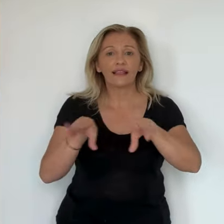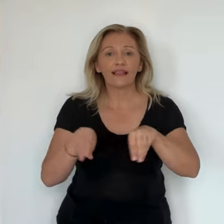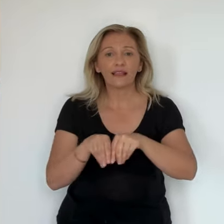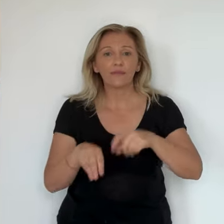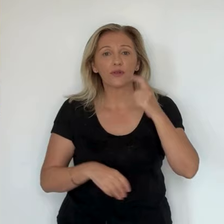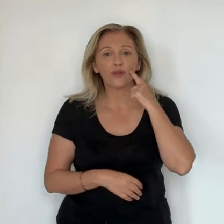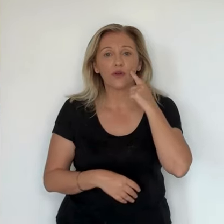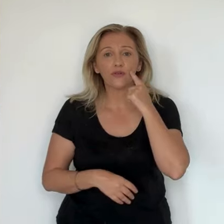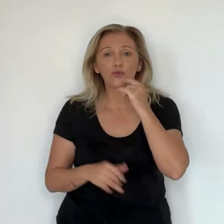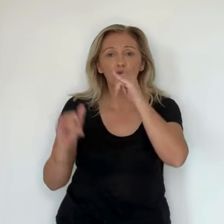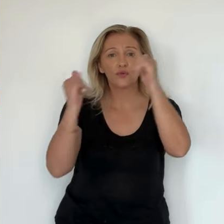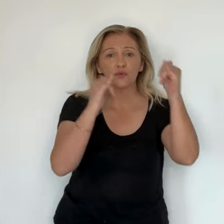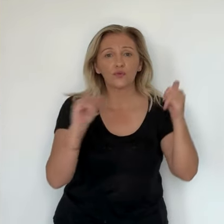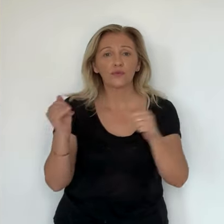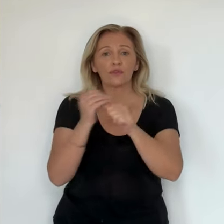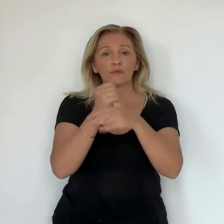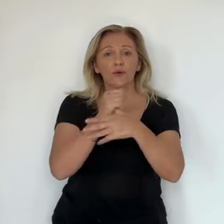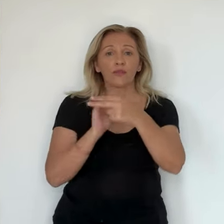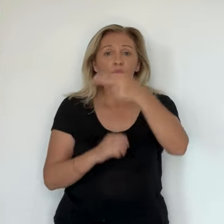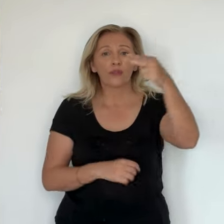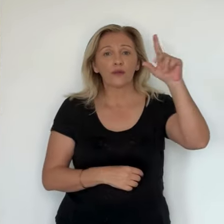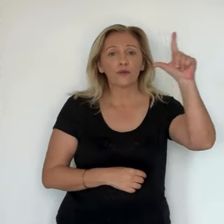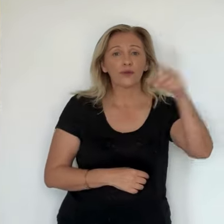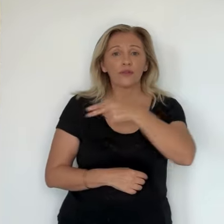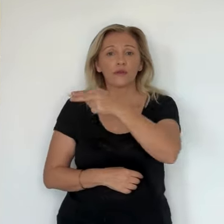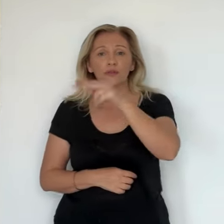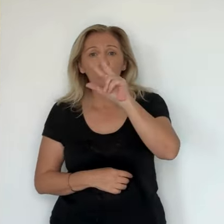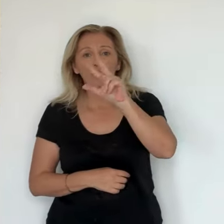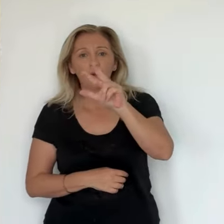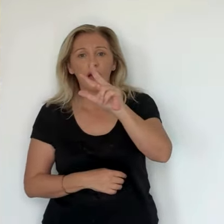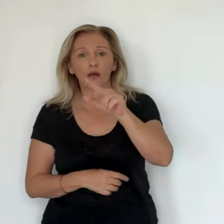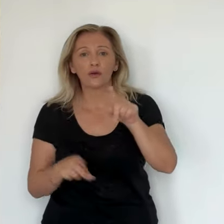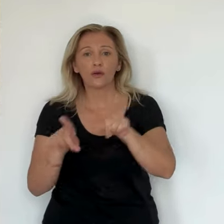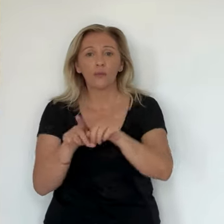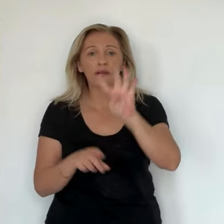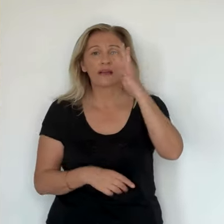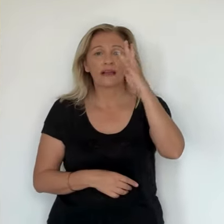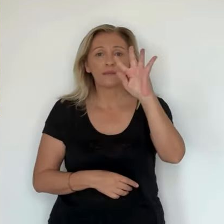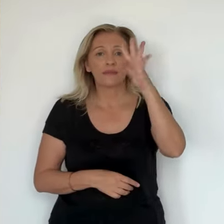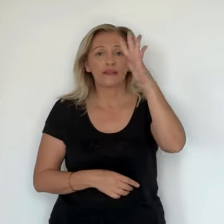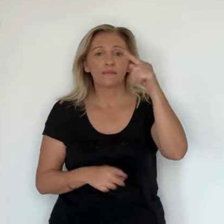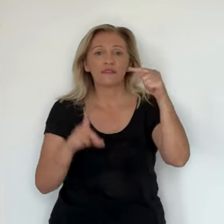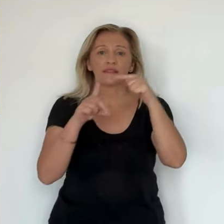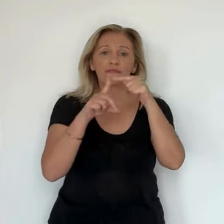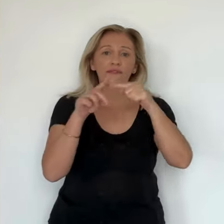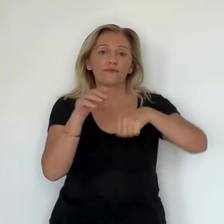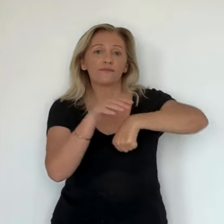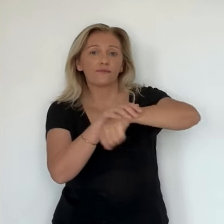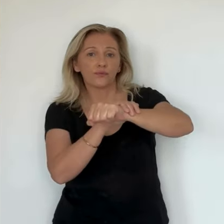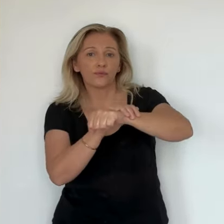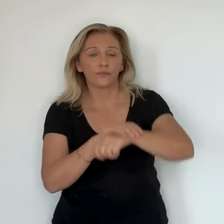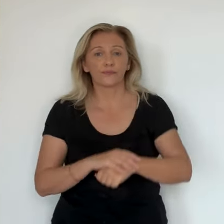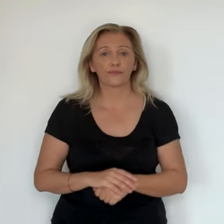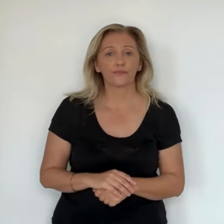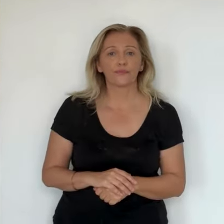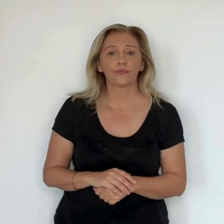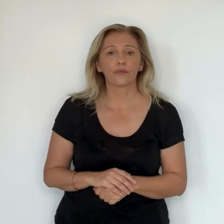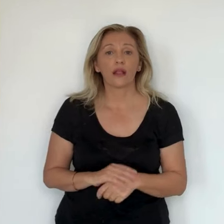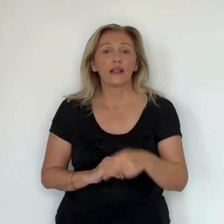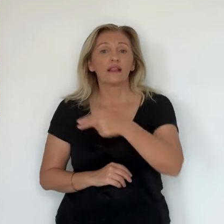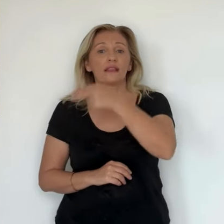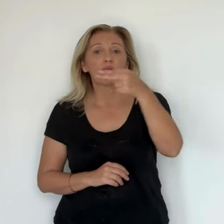année, 8 formations corse concourent au sein des championnats de National 2 et de National 3, équivalents respectifs de la 4e et de la 5e division.